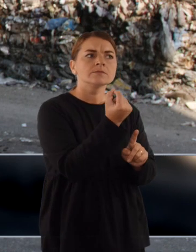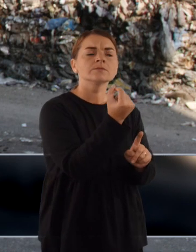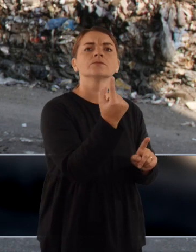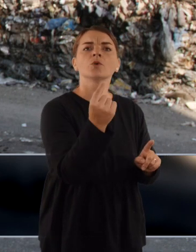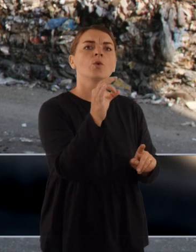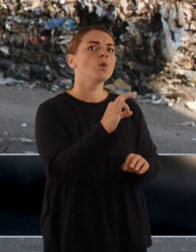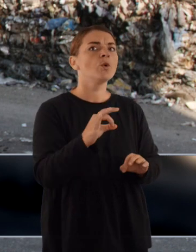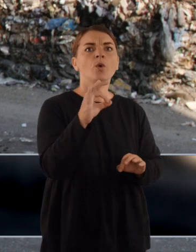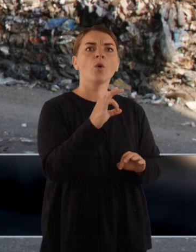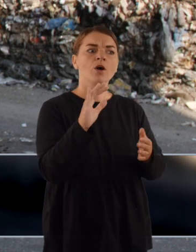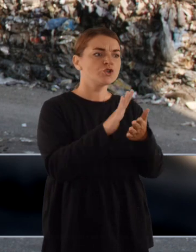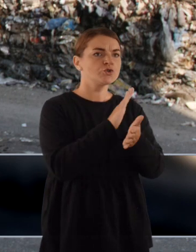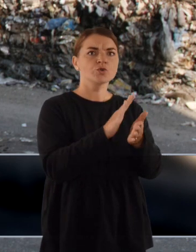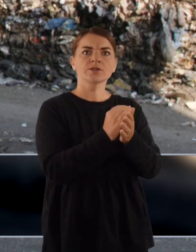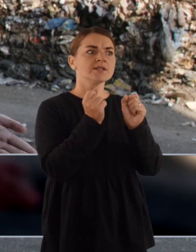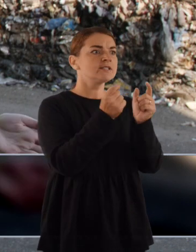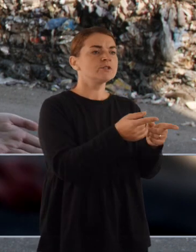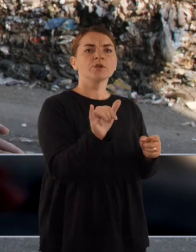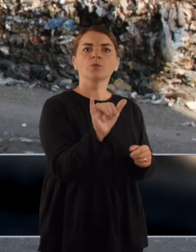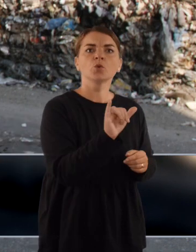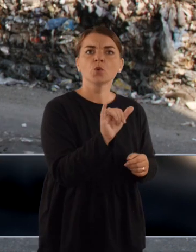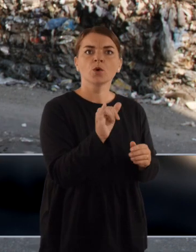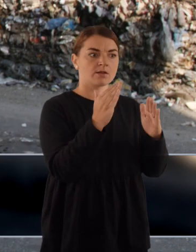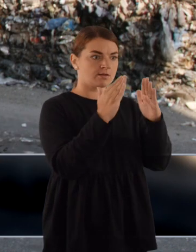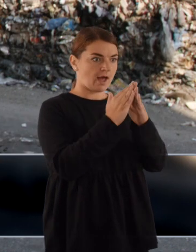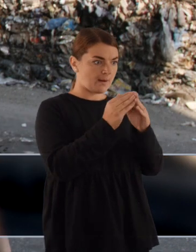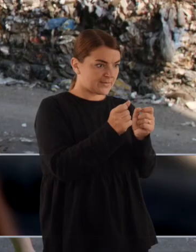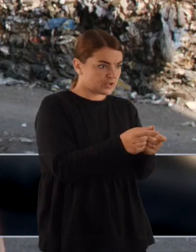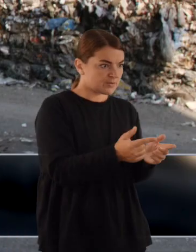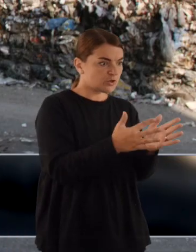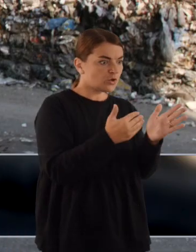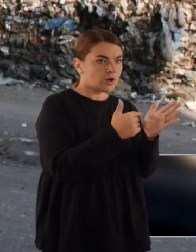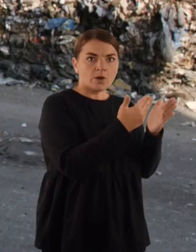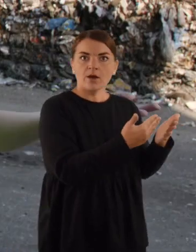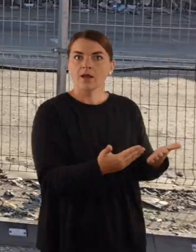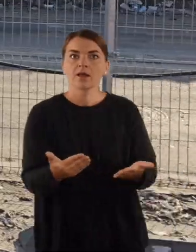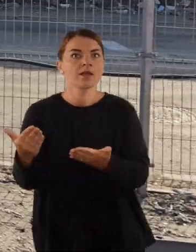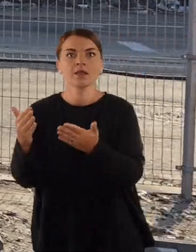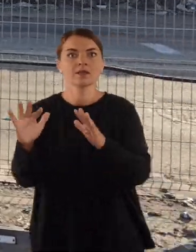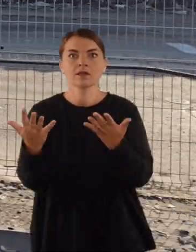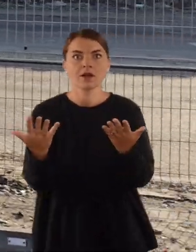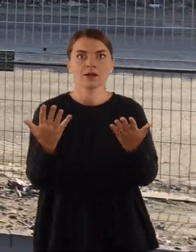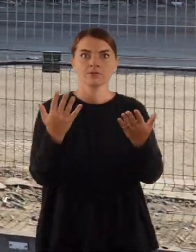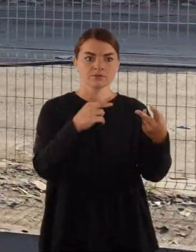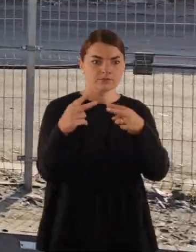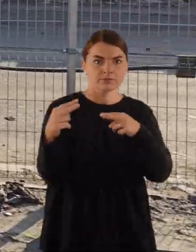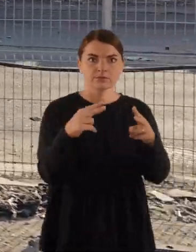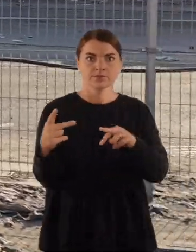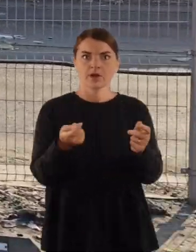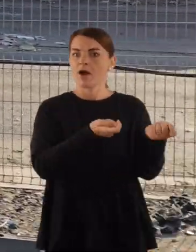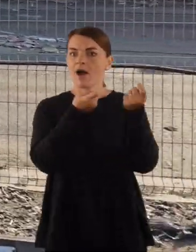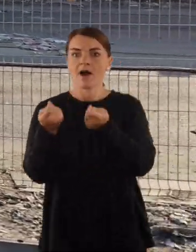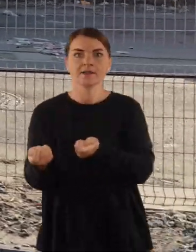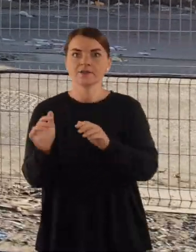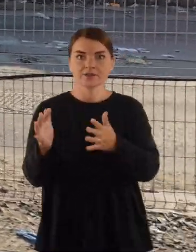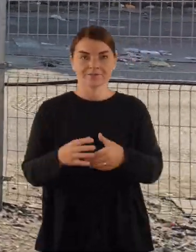kur dingsta atliekos nuo namų konteinero iki jų atvežimo